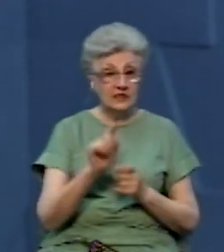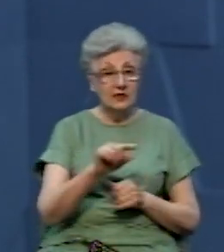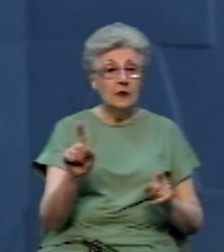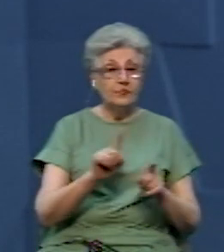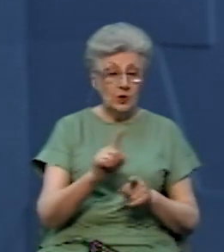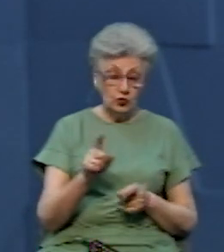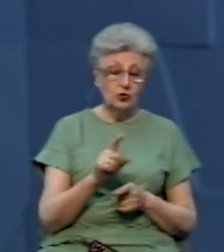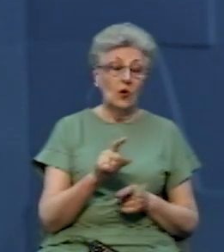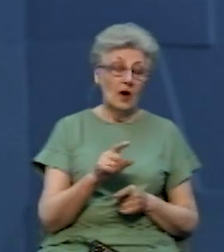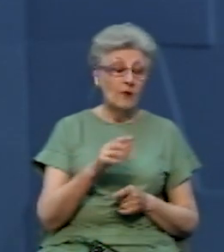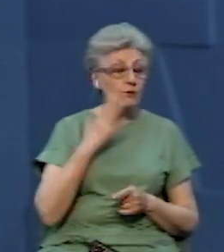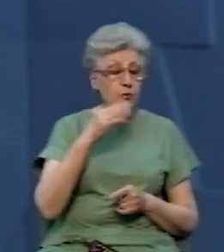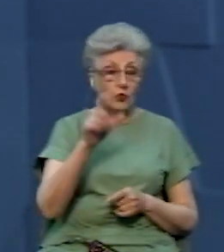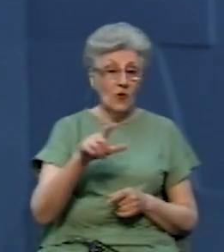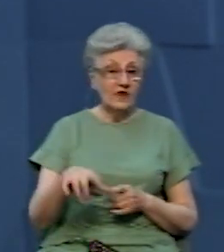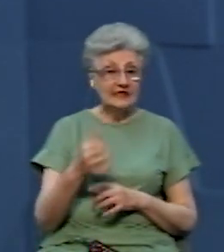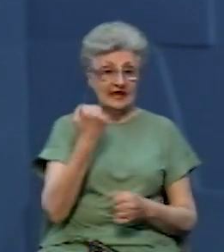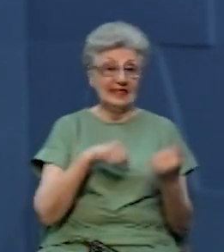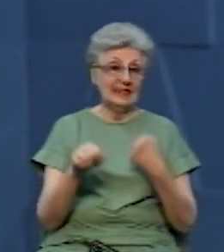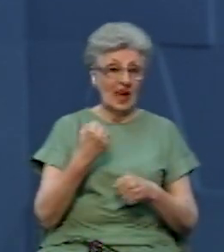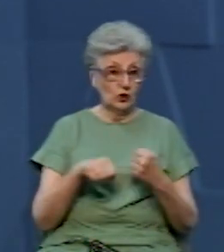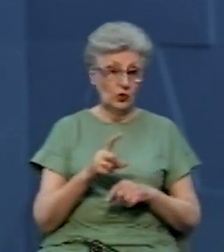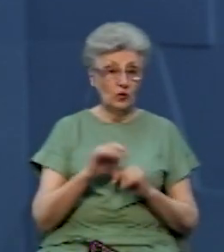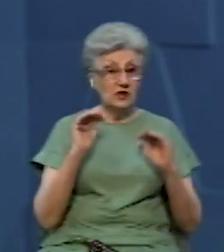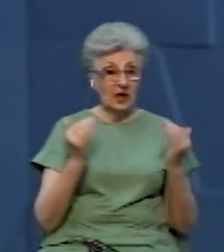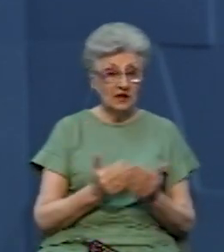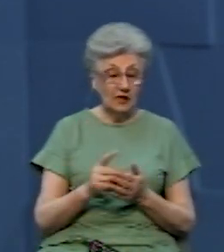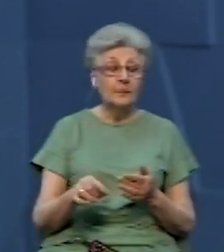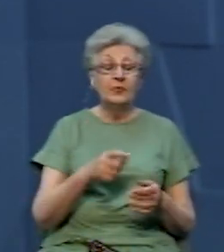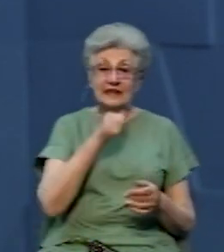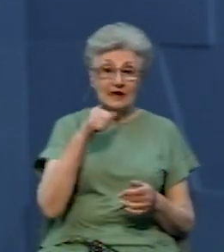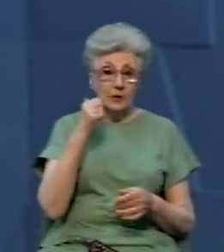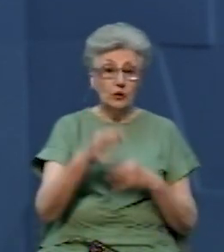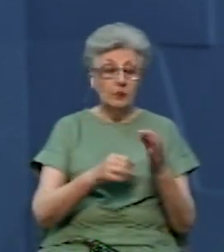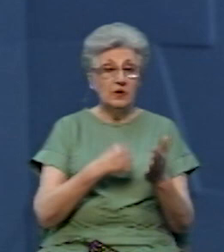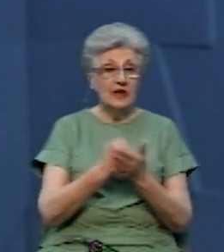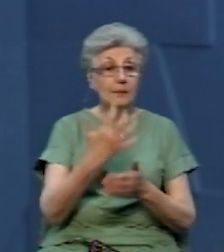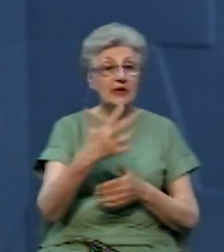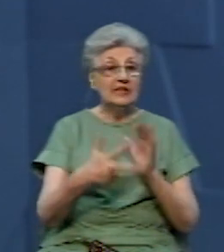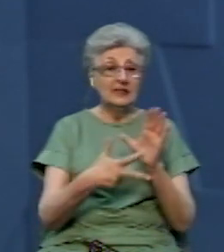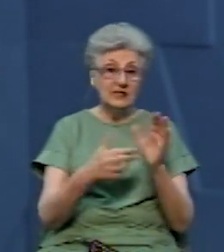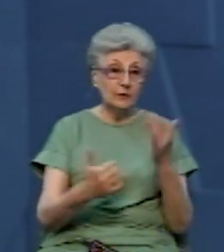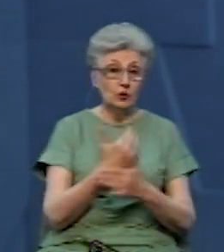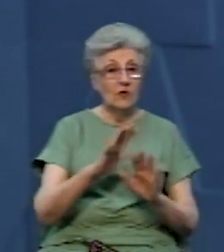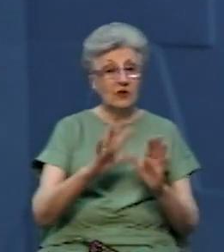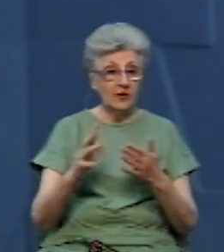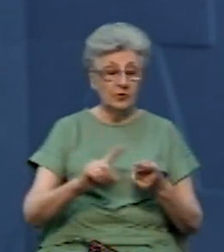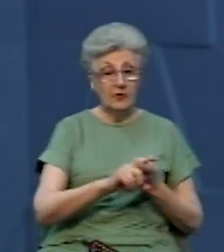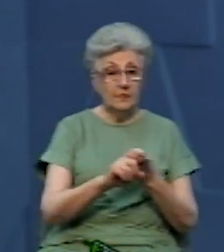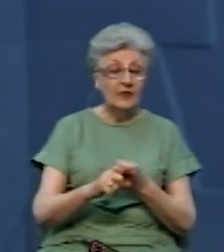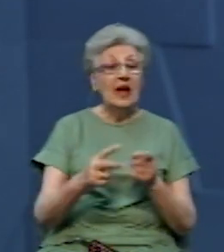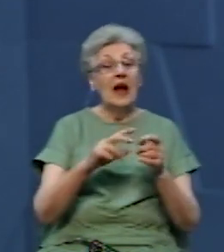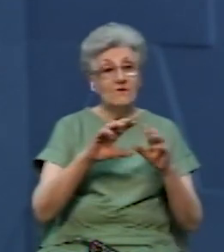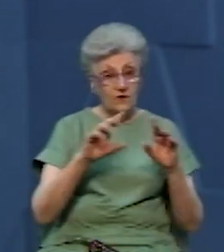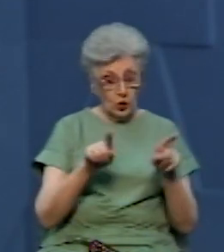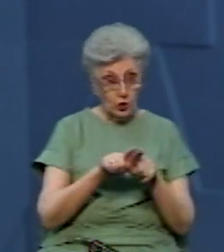нехтують карантином. За минулу добу в області лабораторно підтвердили 58 нових випадків інфікування. Водночас 85 людей